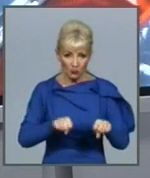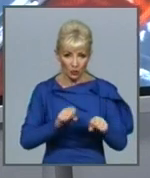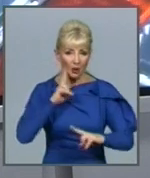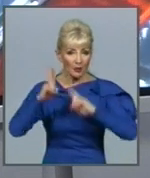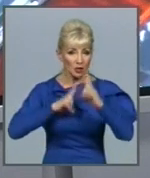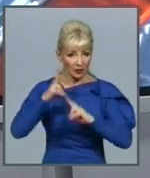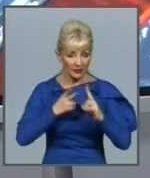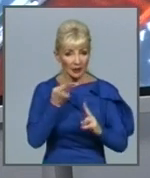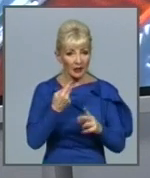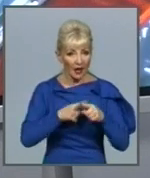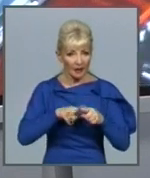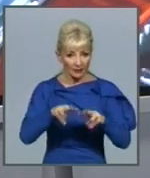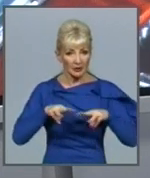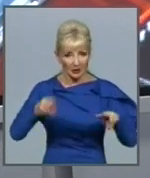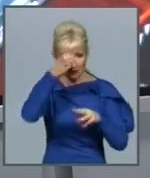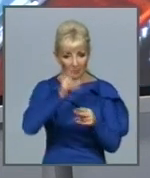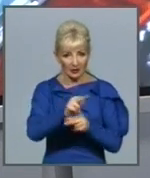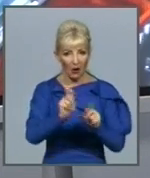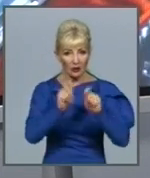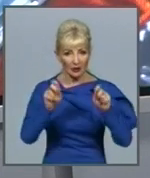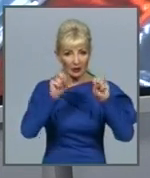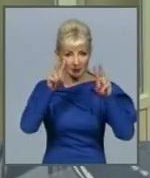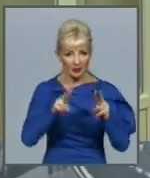Міносвіти відкрили спеціальні гарячі лінії.